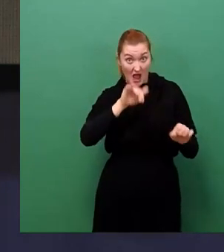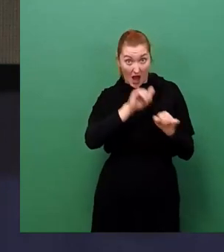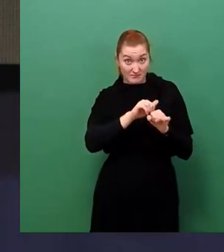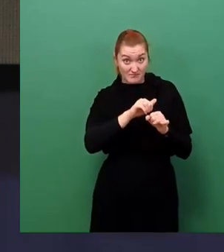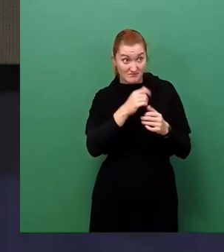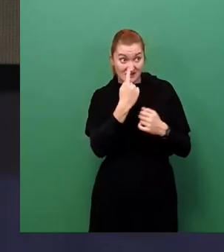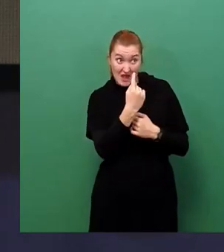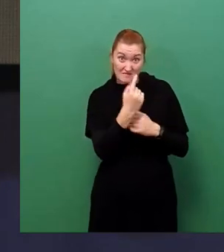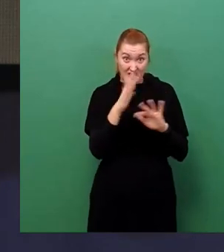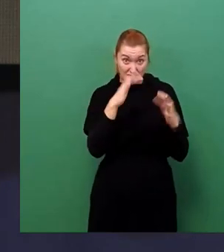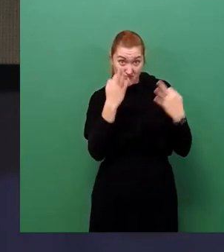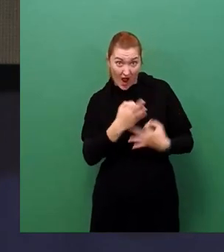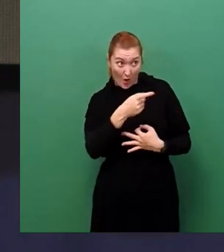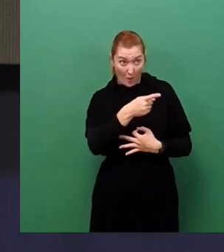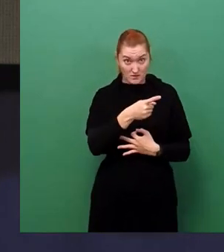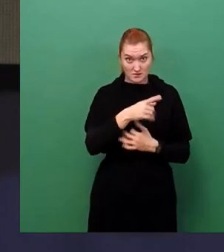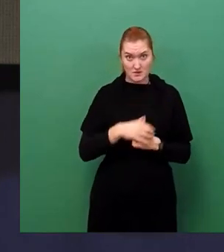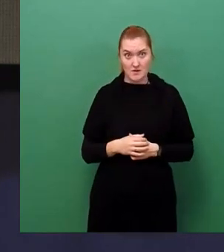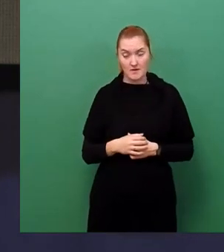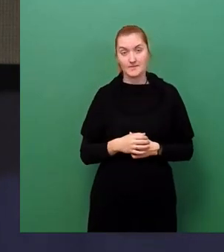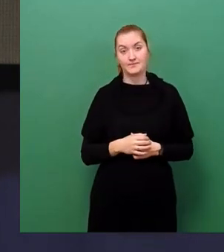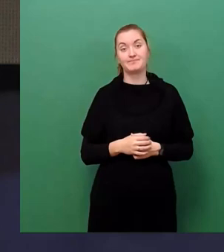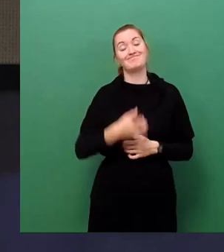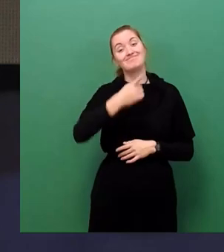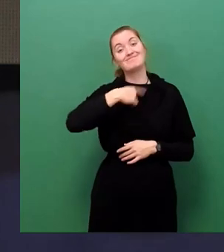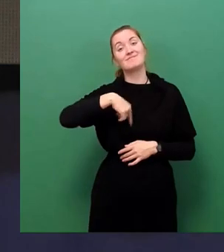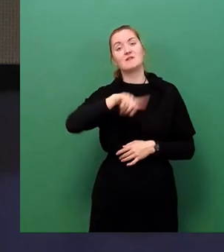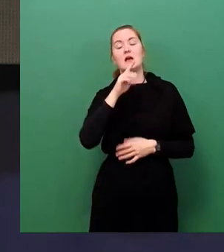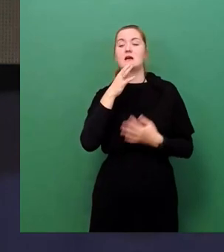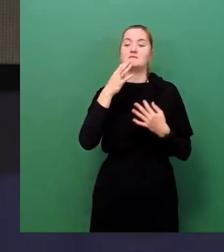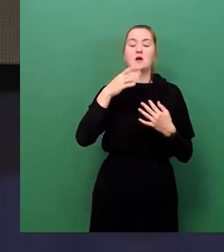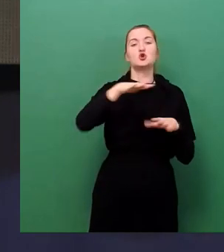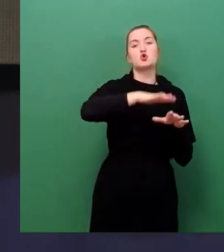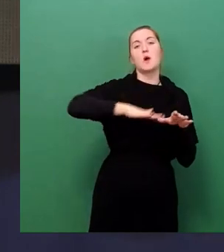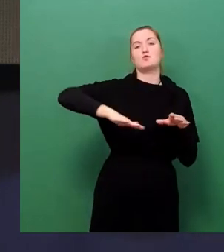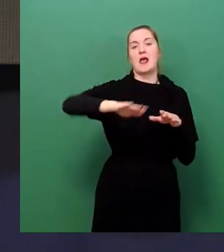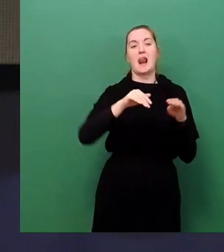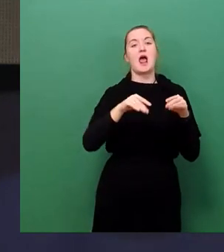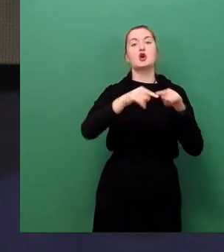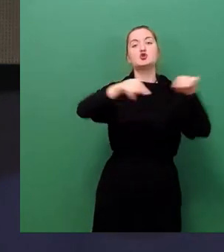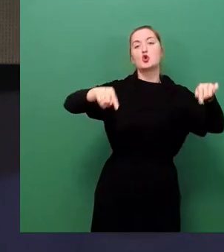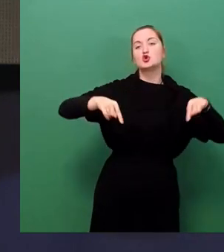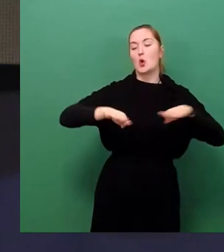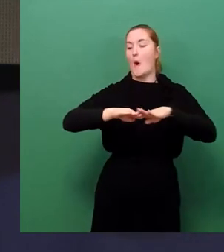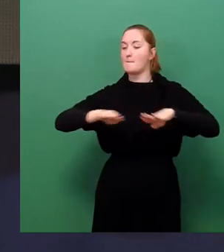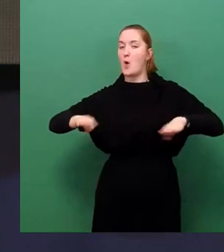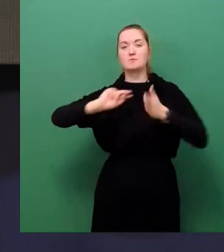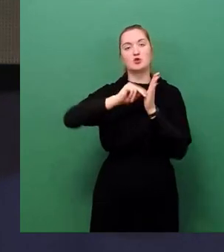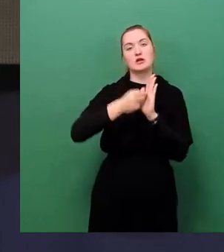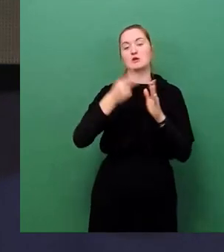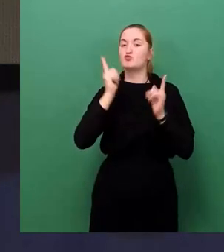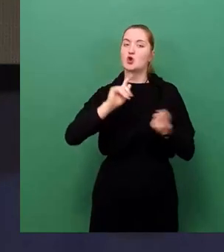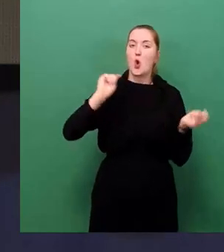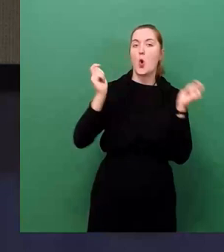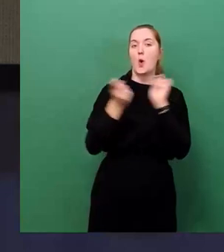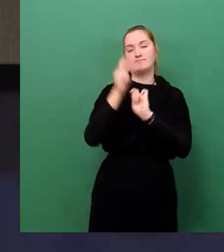Wir brauchen eine grundlegende Wende in der kommunalen Grundstücks und Bodenpolitik. Wie auch die Vorlage